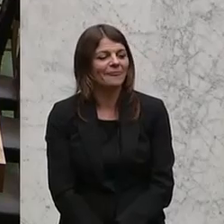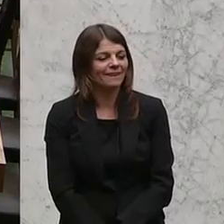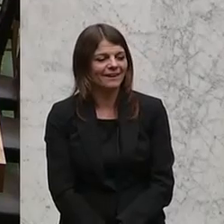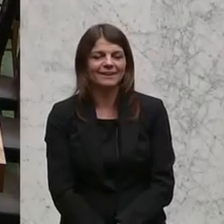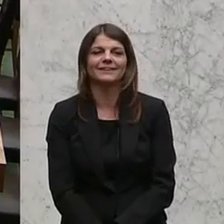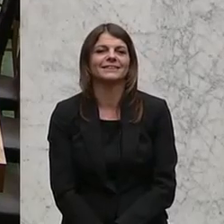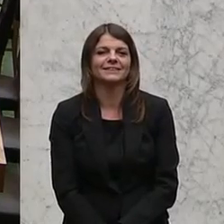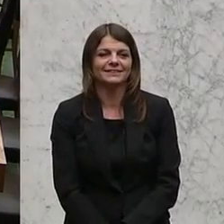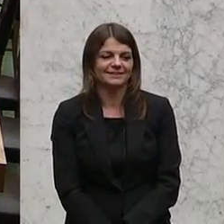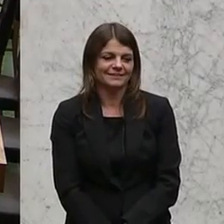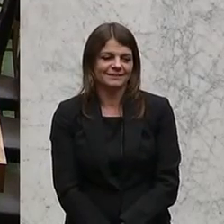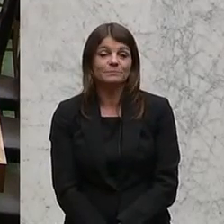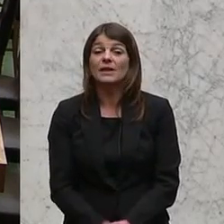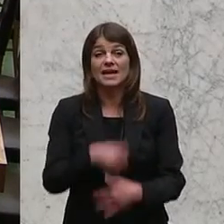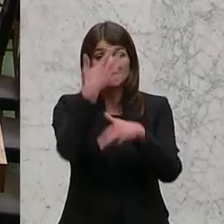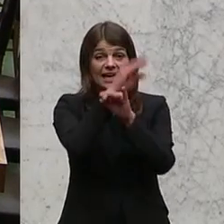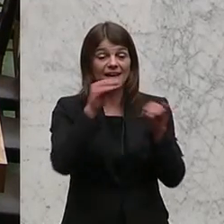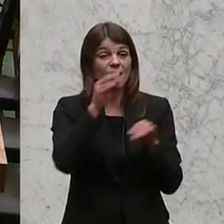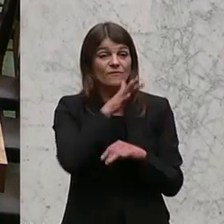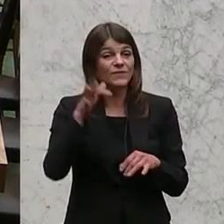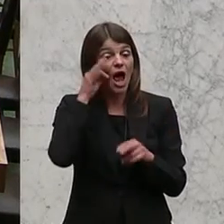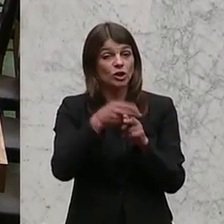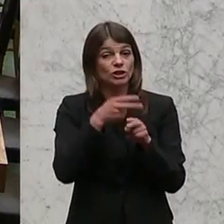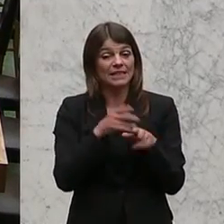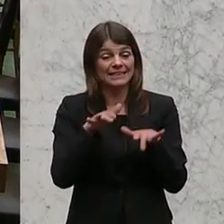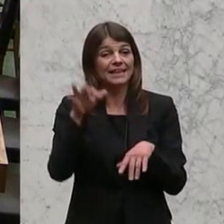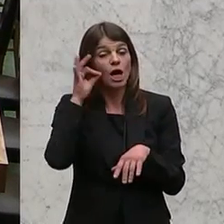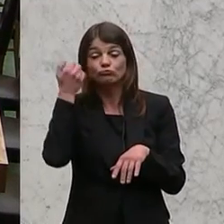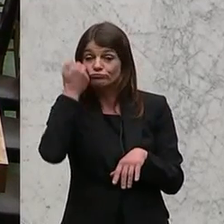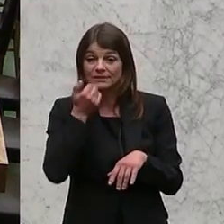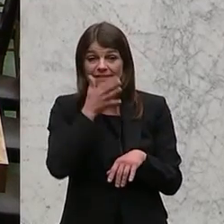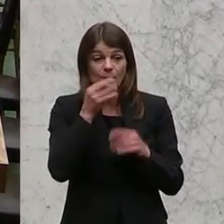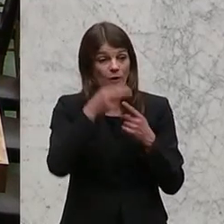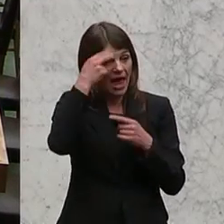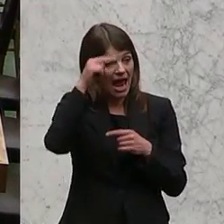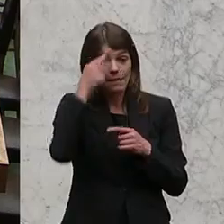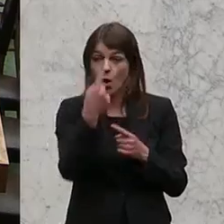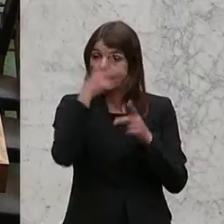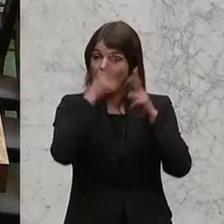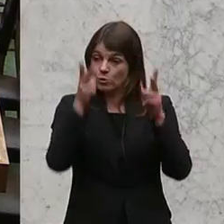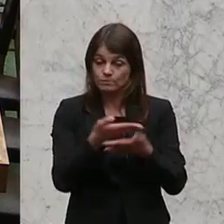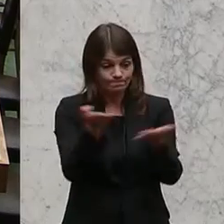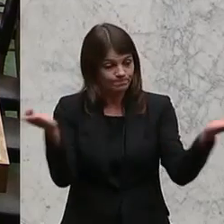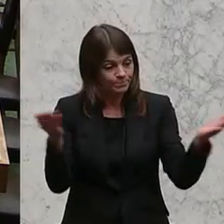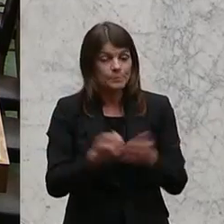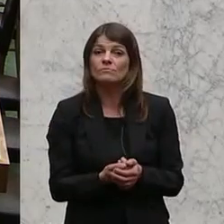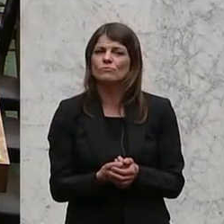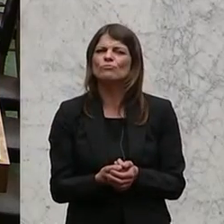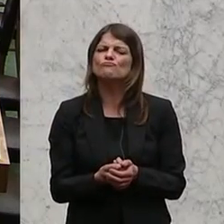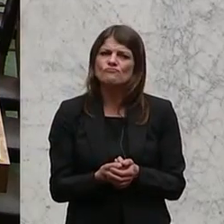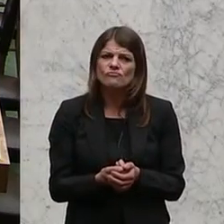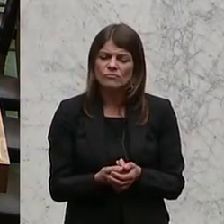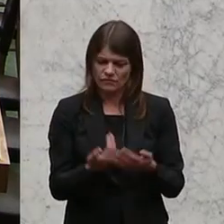Sehr geehrte Frau Präsident, sehr geehrte Frau Staatssekretär, geschätzte Damen und Herren im Hohen Haus, wenn wir hier das